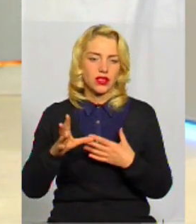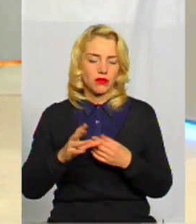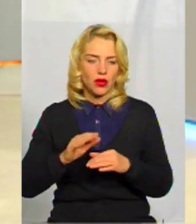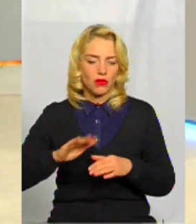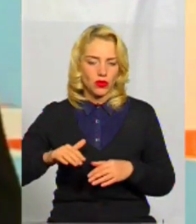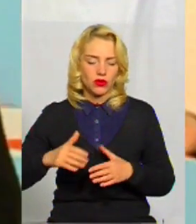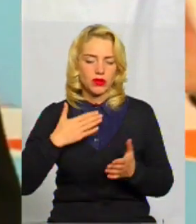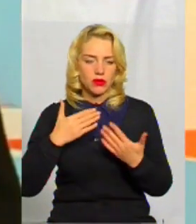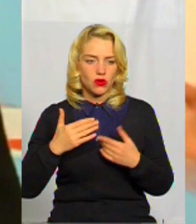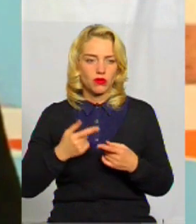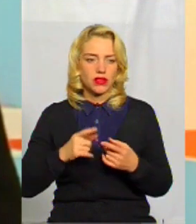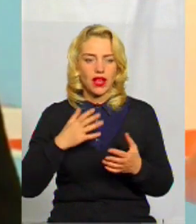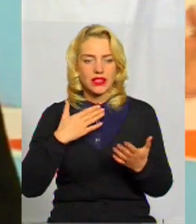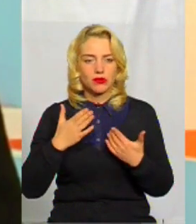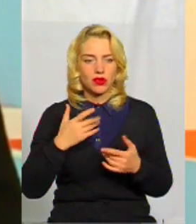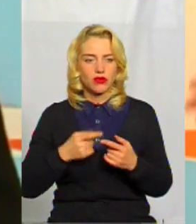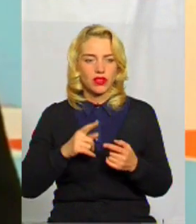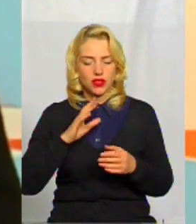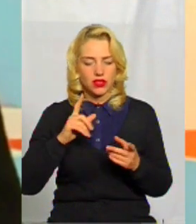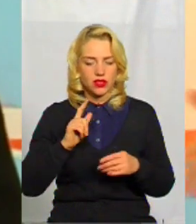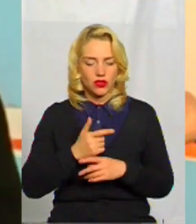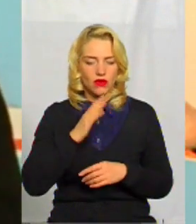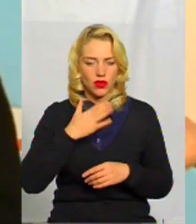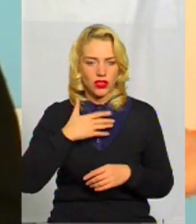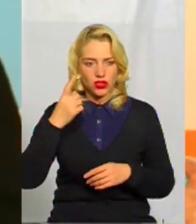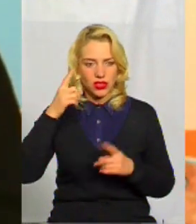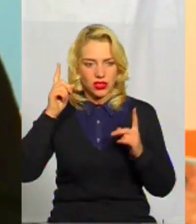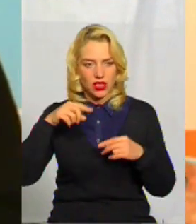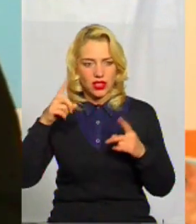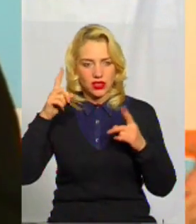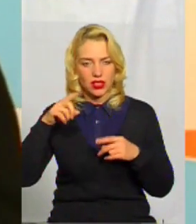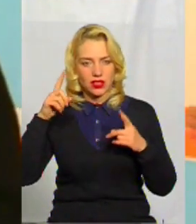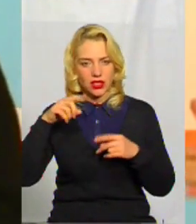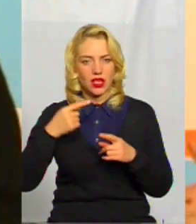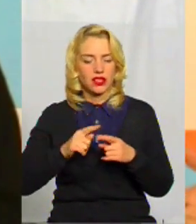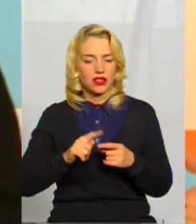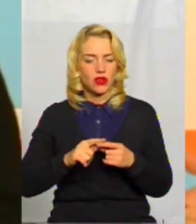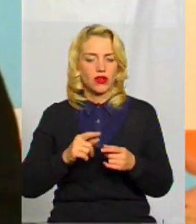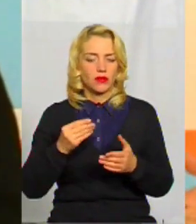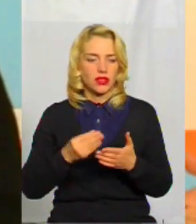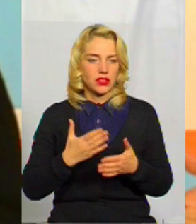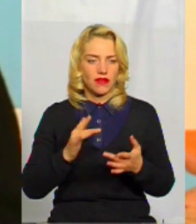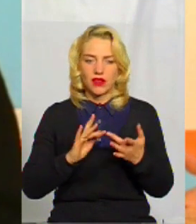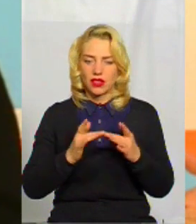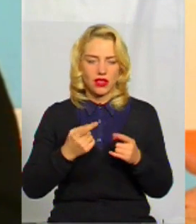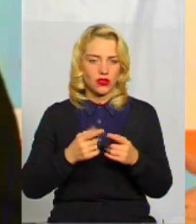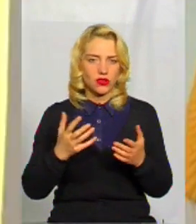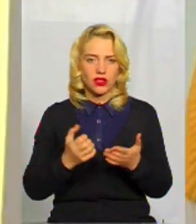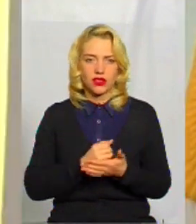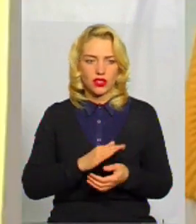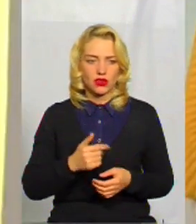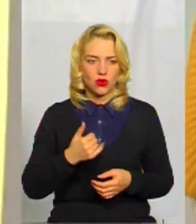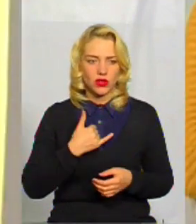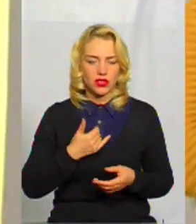А природні, що спілкування – це знов наші знання, знання, знання. А це саме безцінне. В інтернеті того не знайдеш. У нас